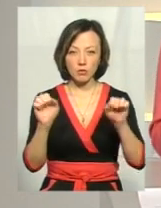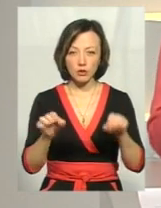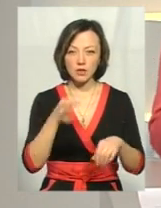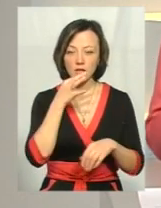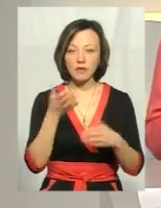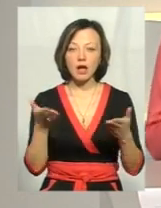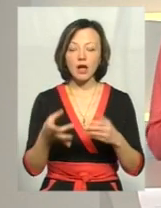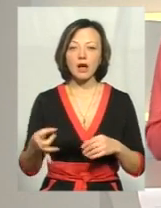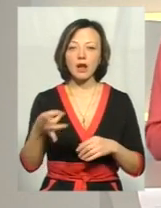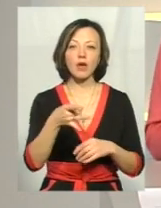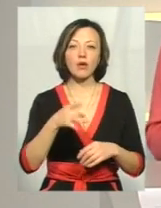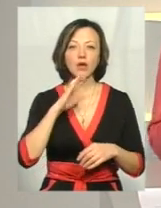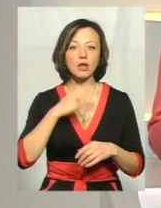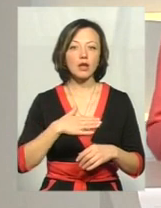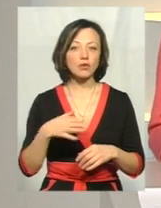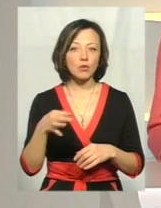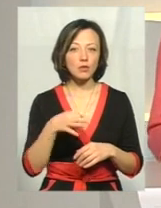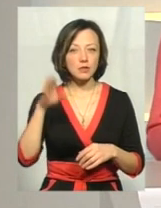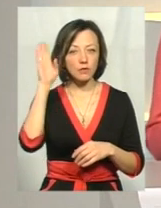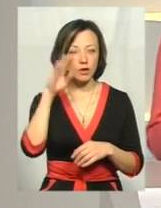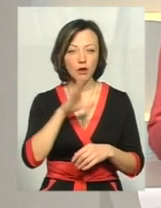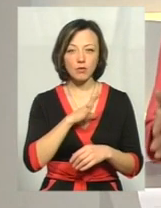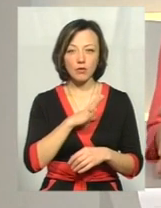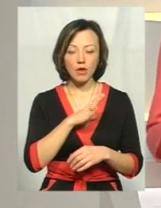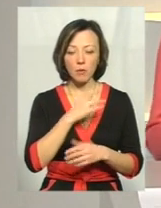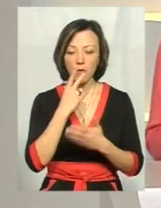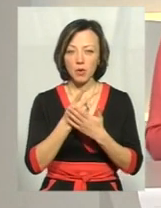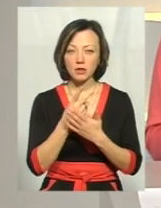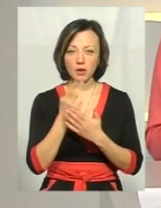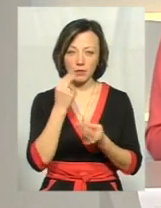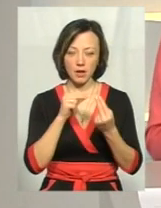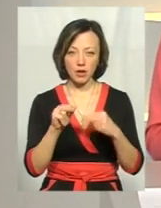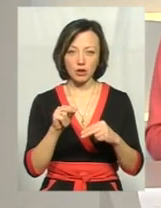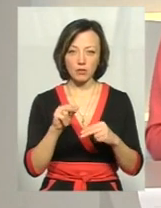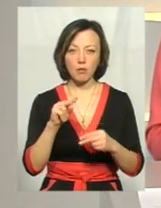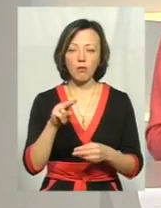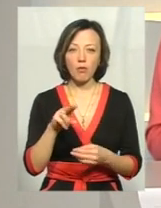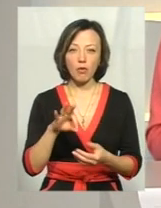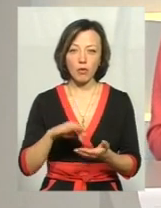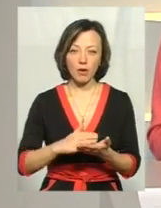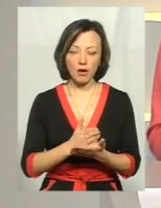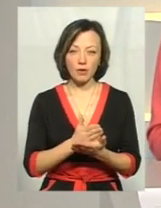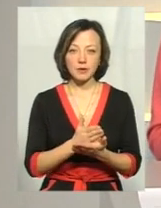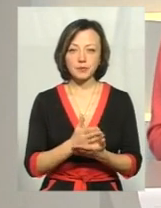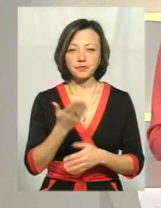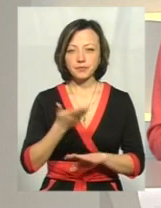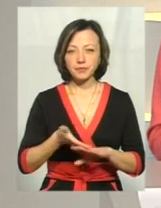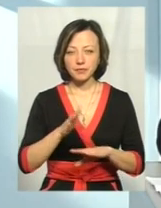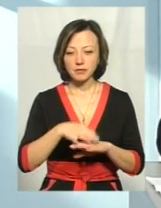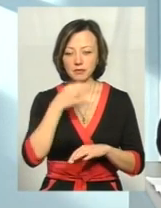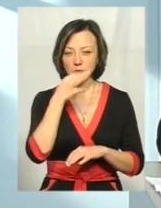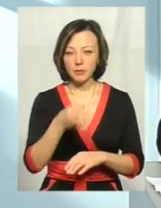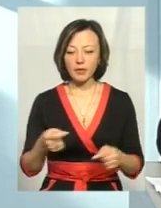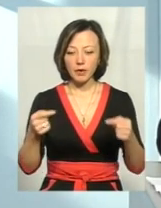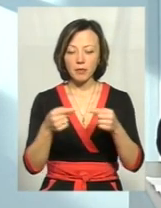регіонах нашої області вода була все ж таки по показникам найкраща, по якості? Так важко сказати, тут певні ділянки,